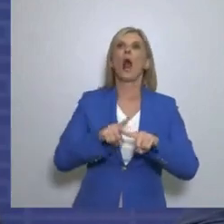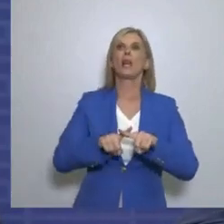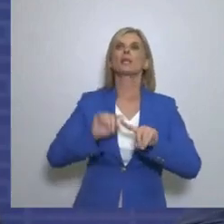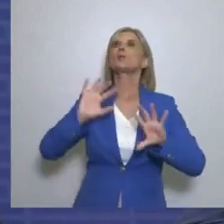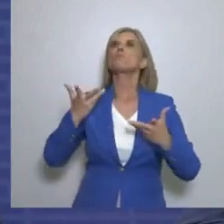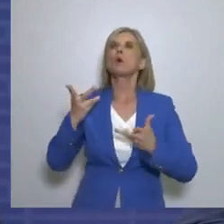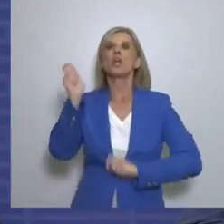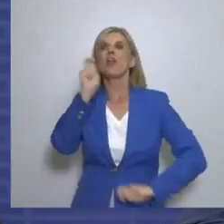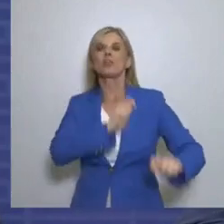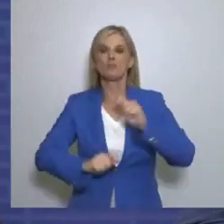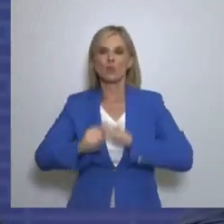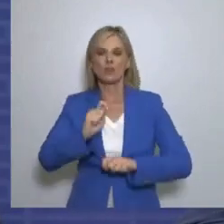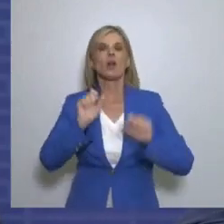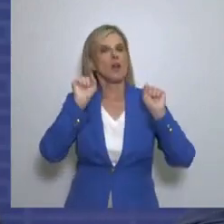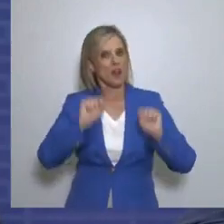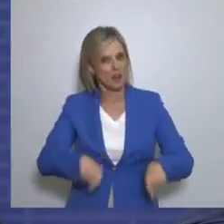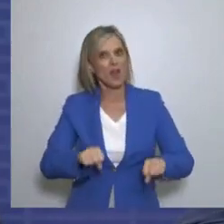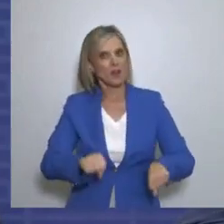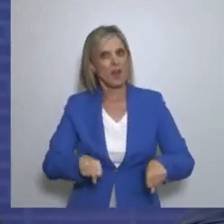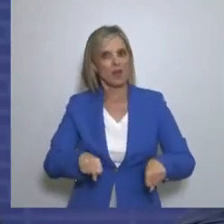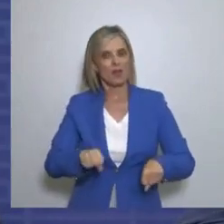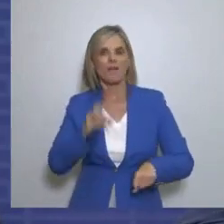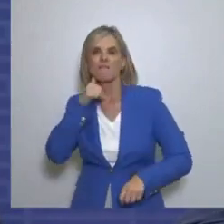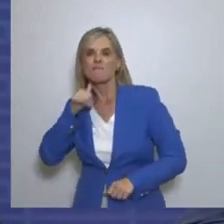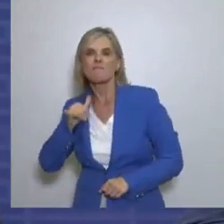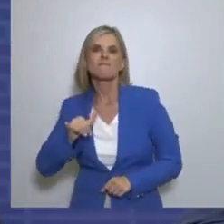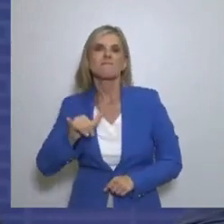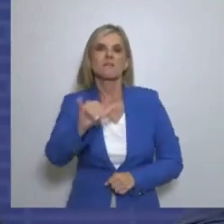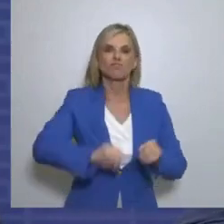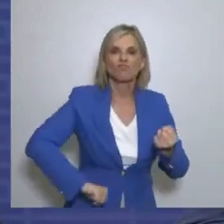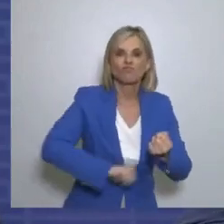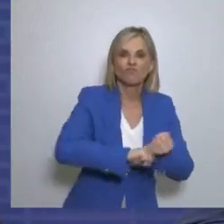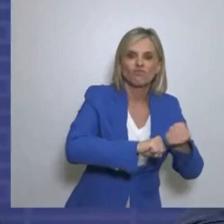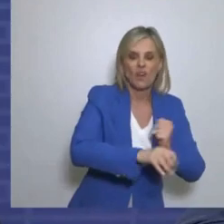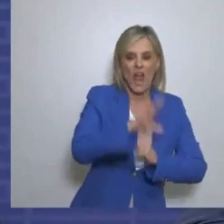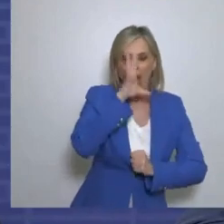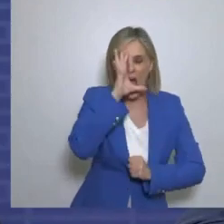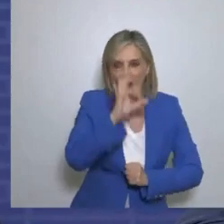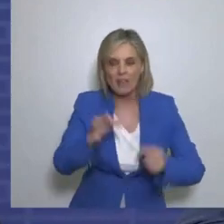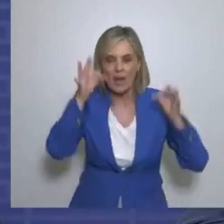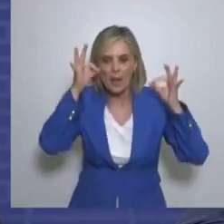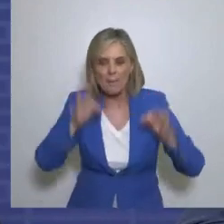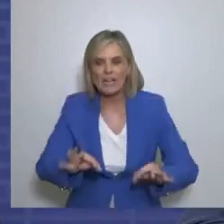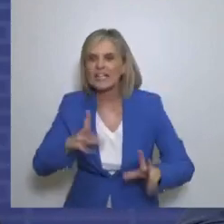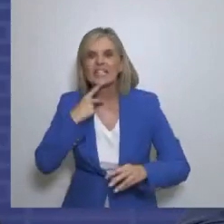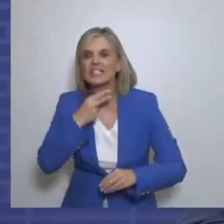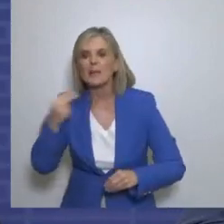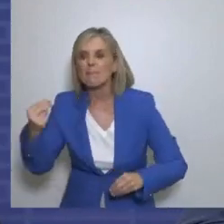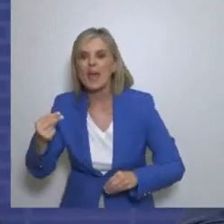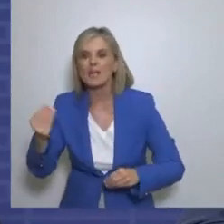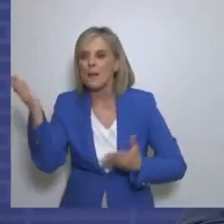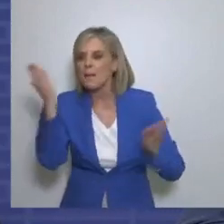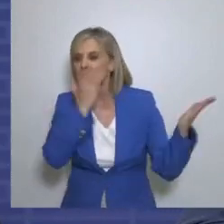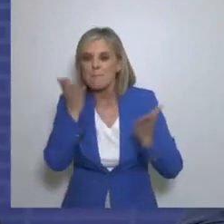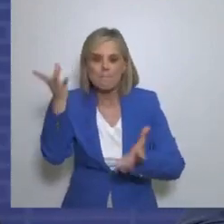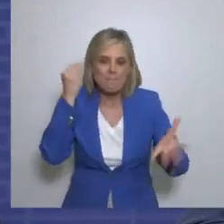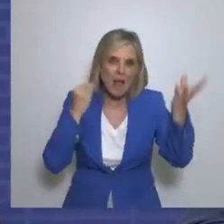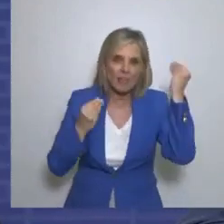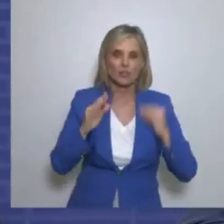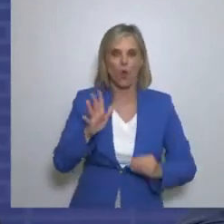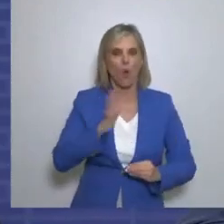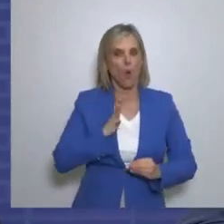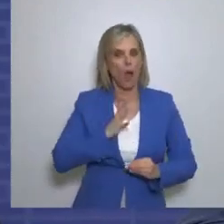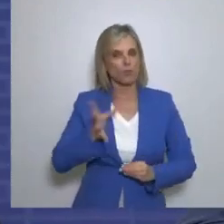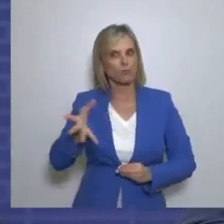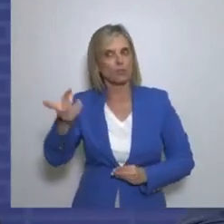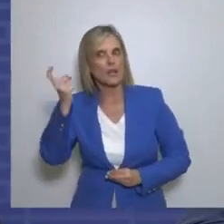του Άρα ναι Μιλάμε για ελλάνια μάθηση Το ορθό Το αληθινό Το υπαρκτό Που στην ουσία κάθε άνθρωπος Μιείται και αντιλαμβάνεται